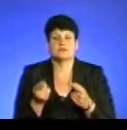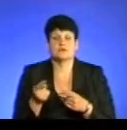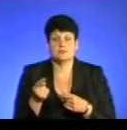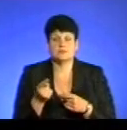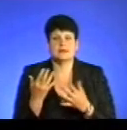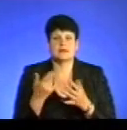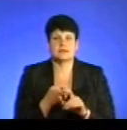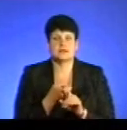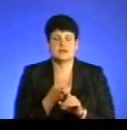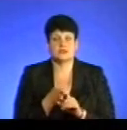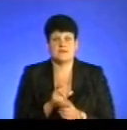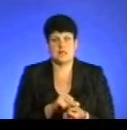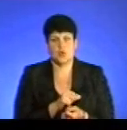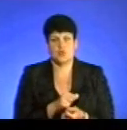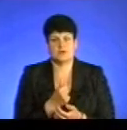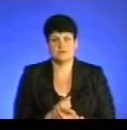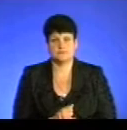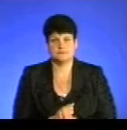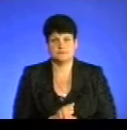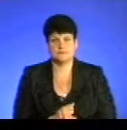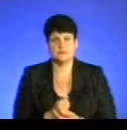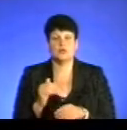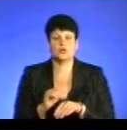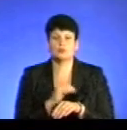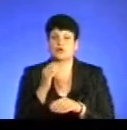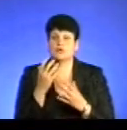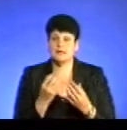залежних від наркотиків? Доброго дня.